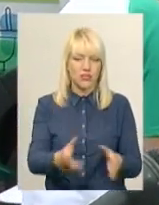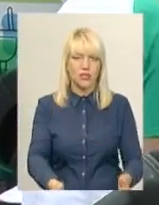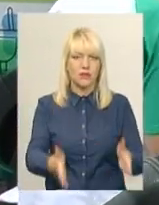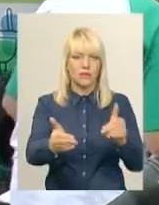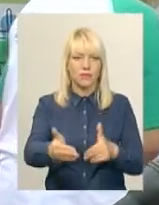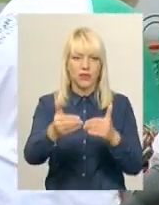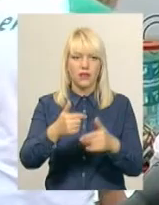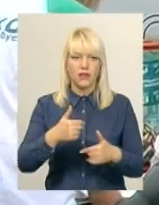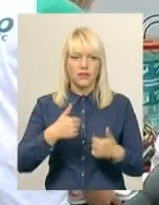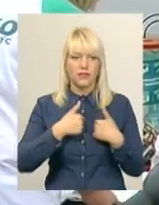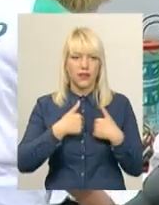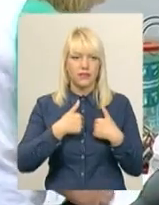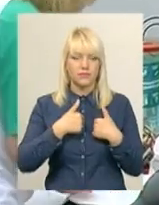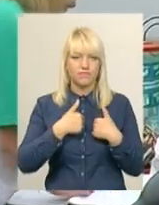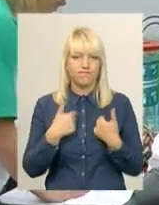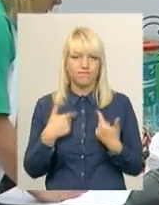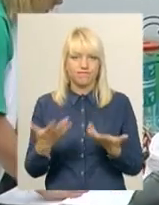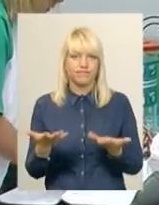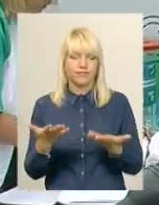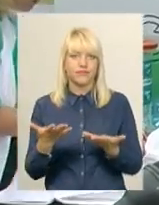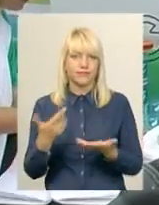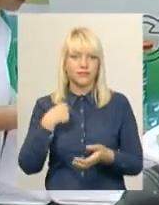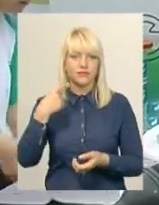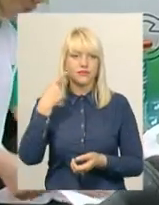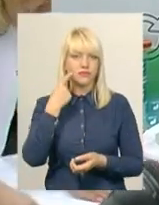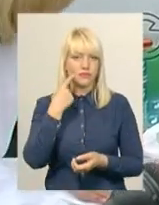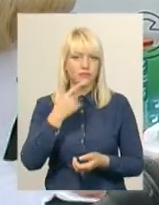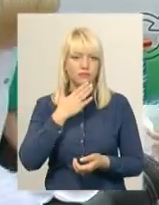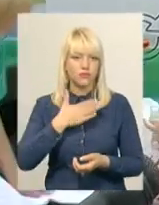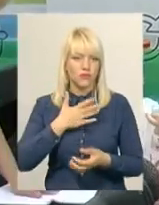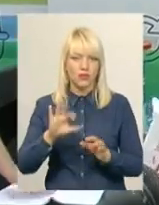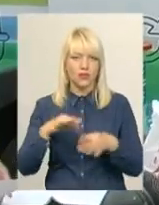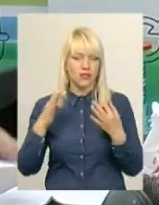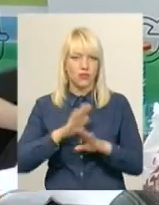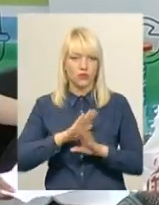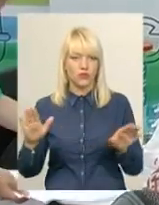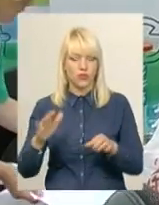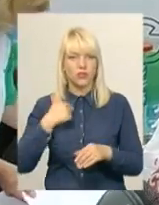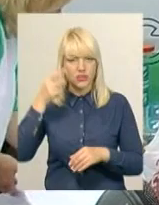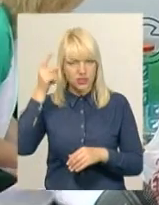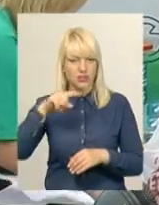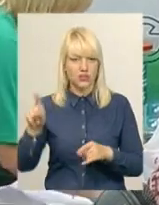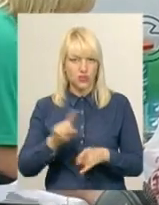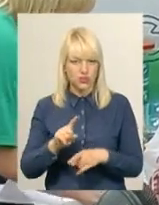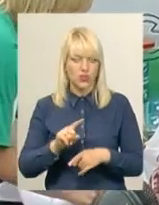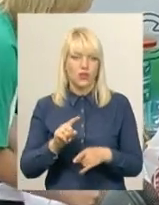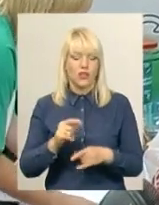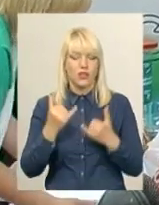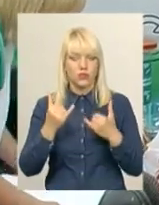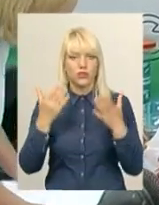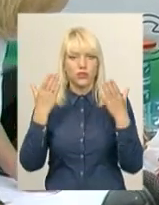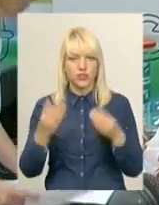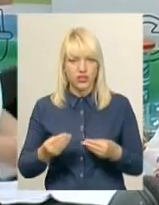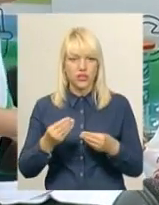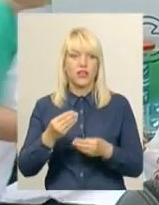будинку свого. Мені якось не дозволило моє знання того, що на сьогоднішній